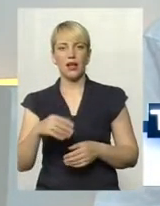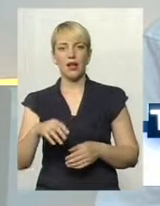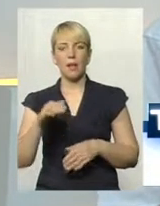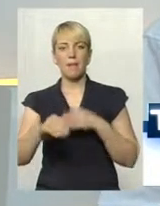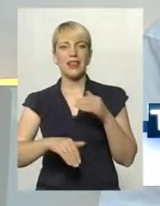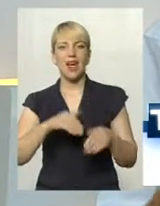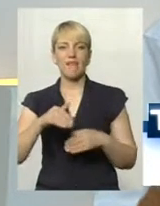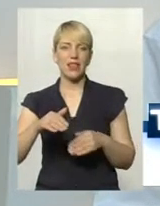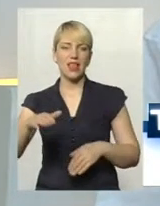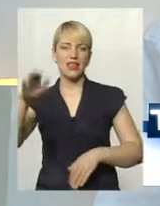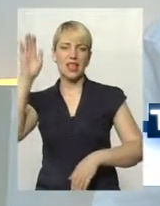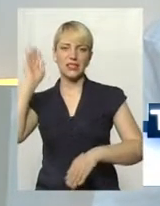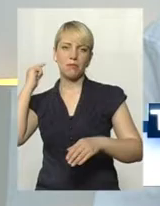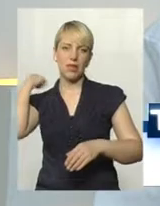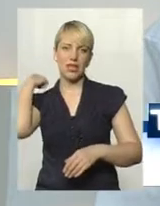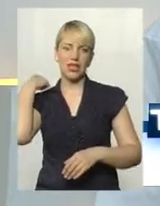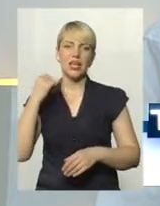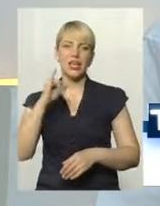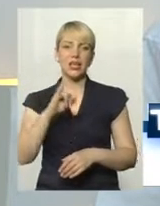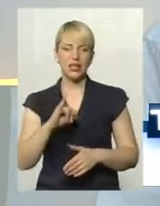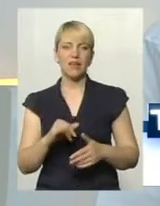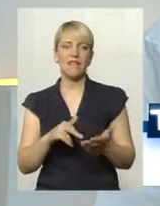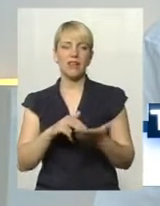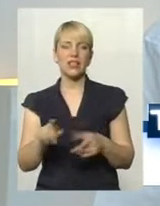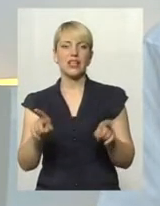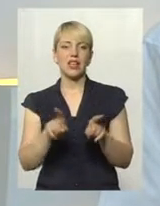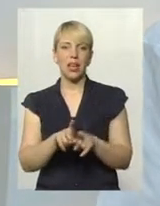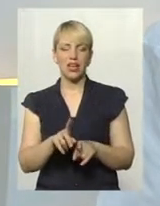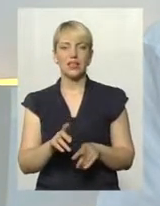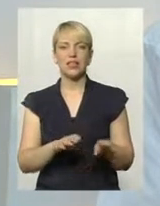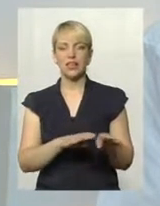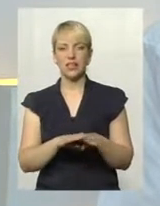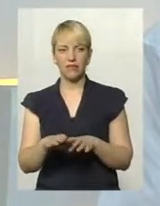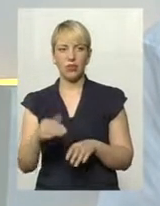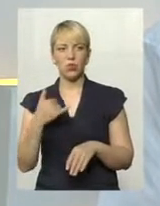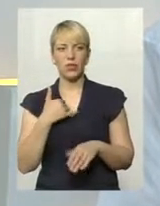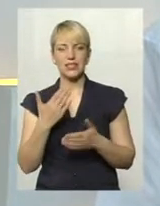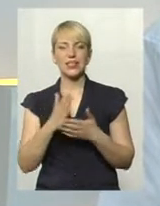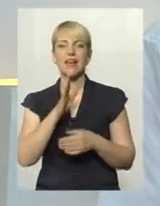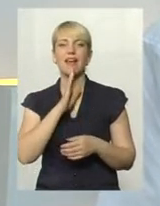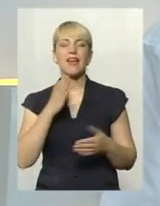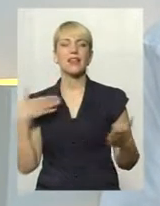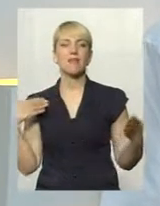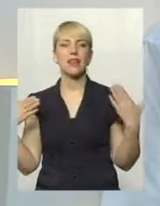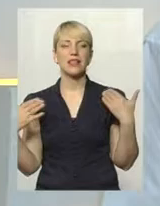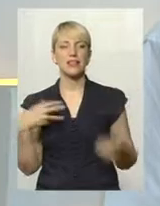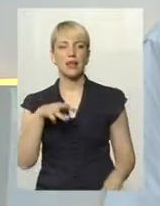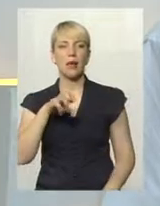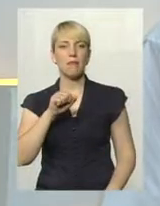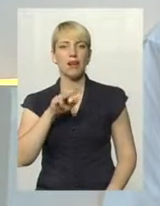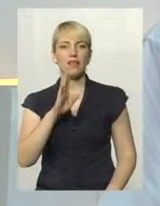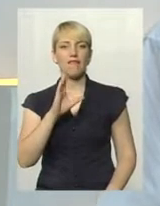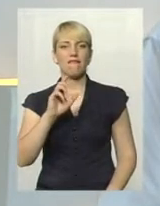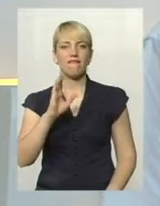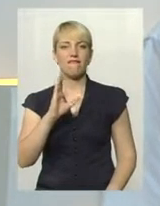і вийти на такий рівень. Так само в нас є гімнастка Матвєєва, яка з